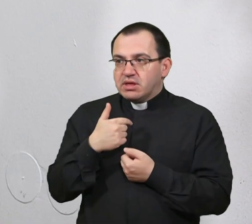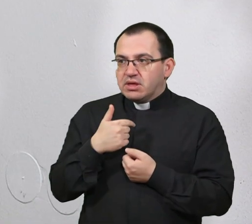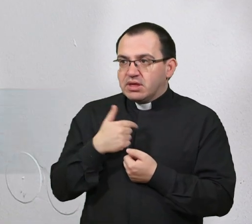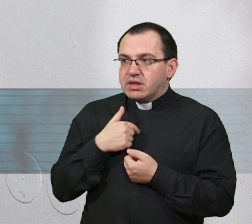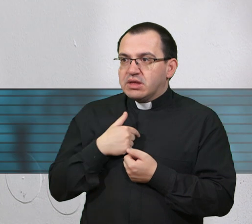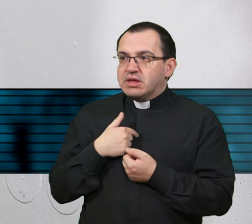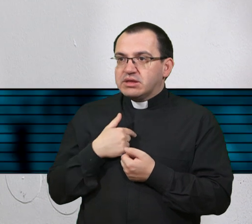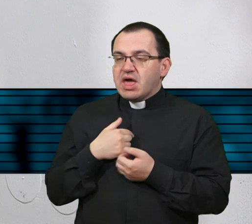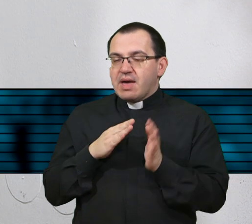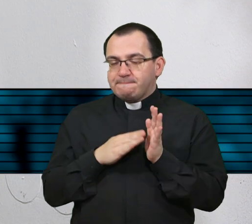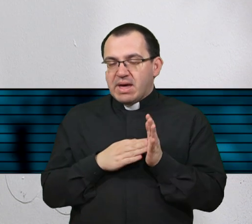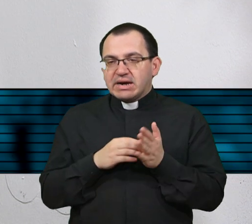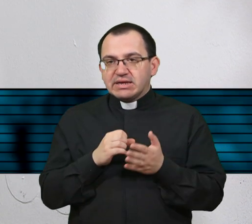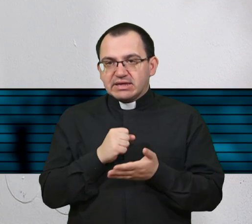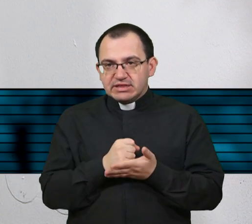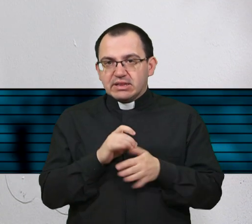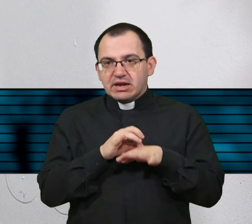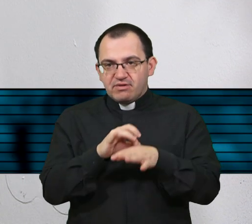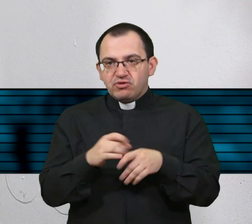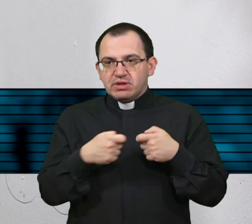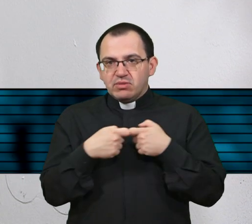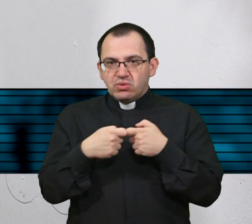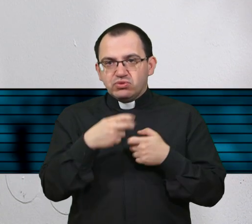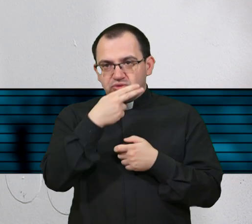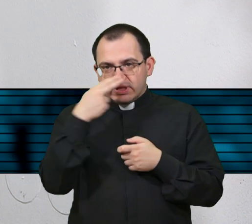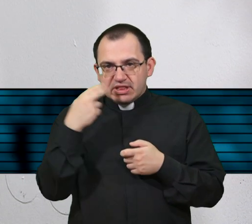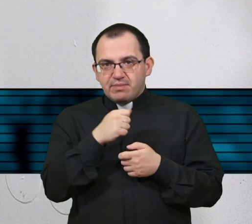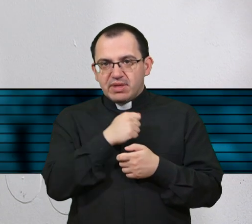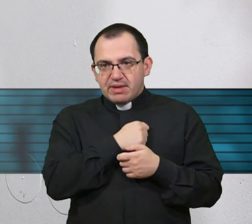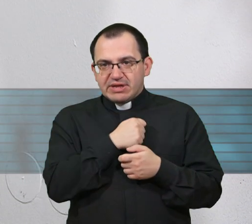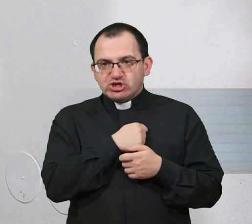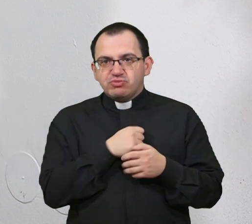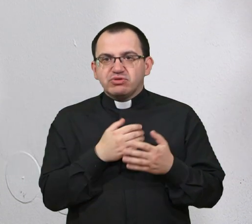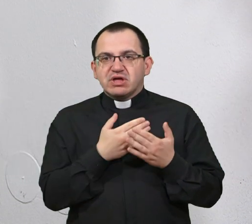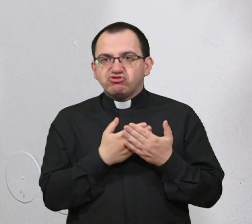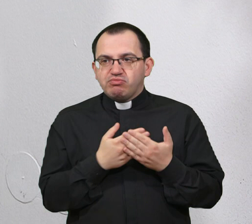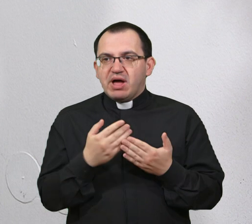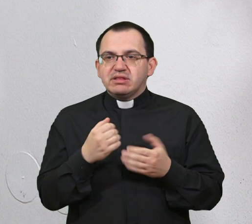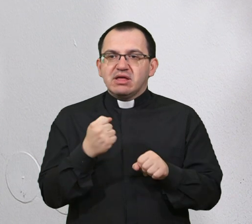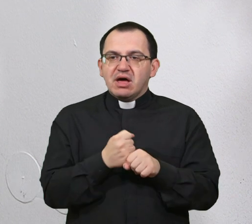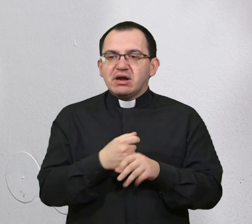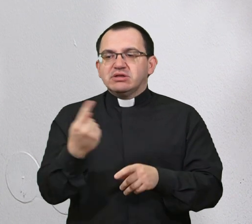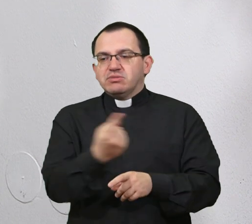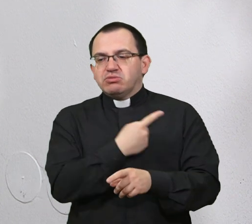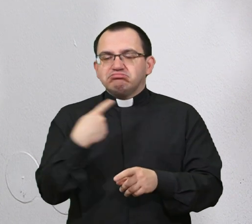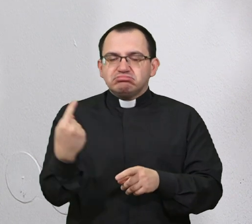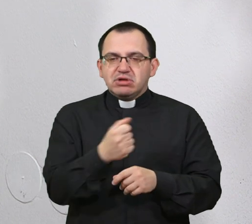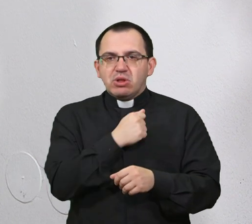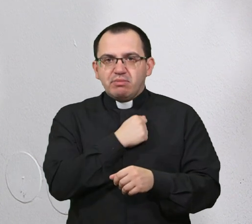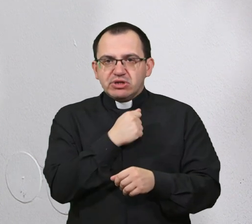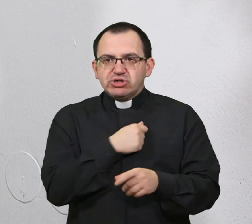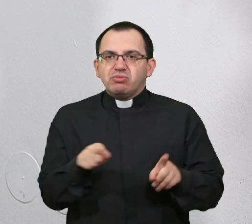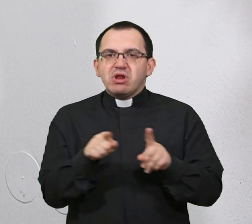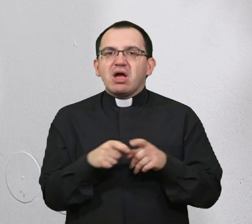predsjednica Udruge slijepih Međimorske županije. Dijelujemo na području cijele Međimorske županije kao